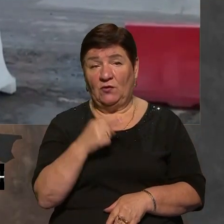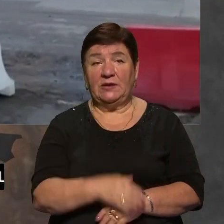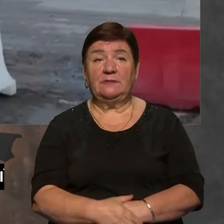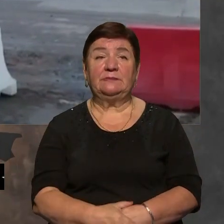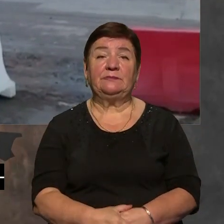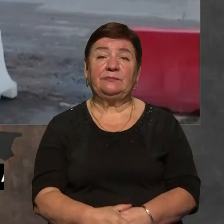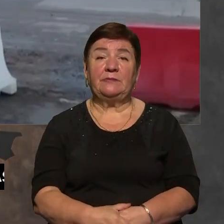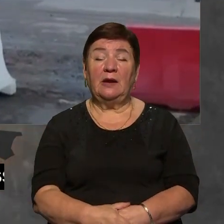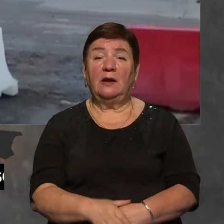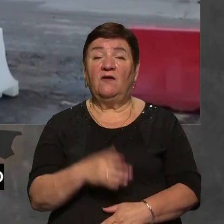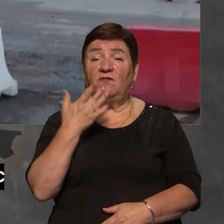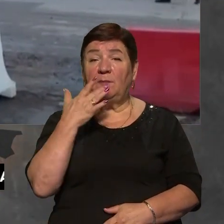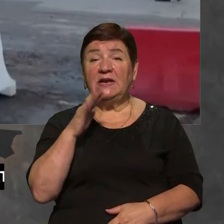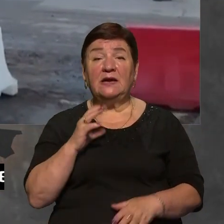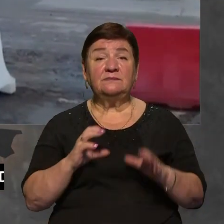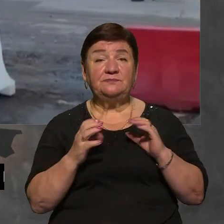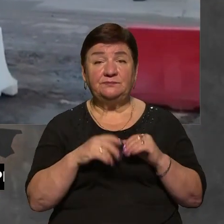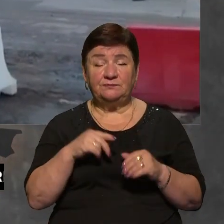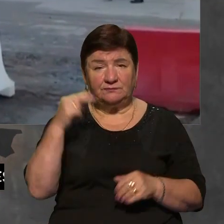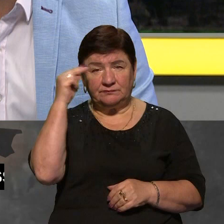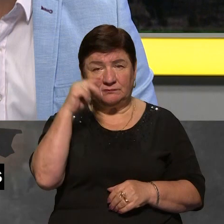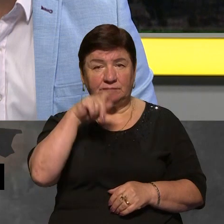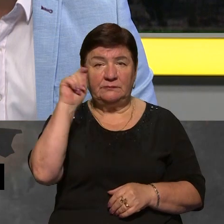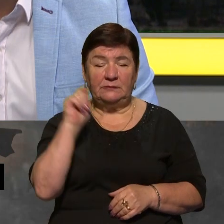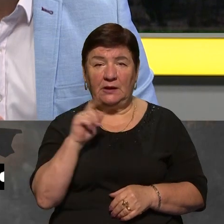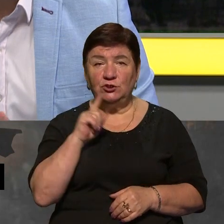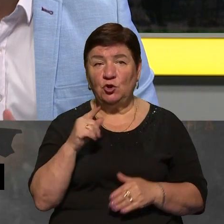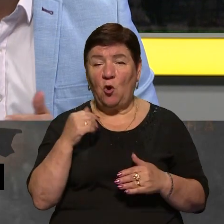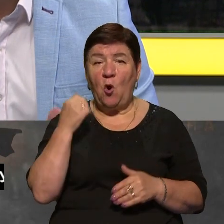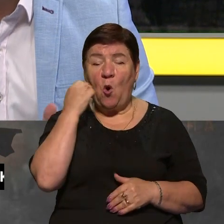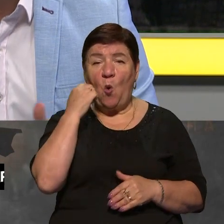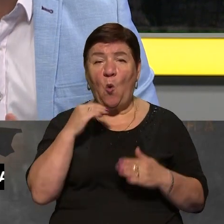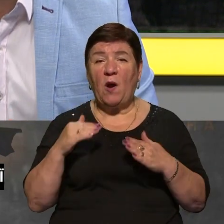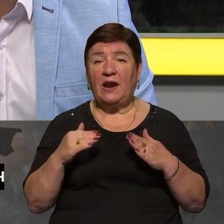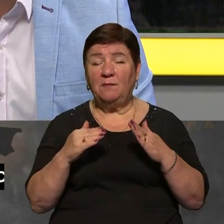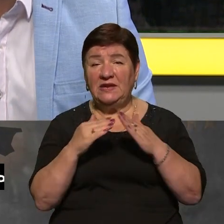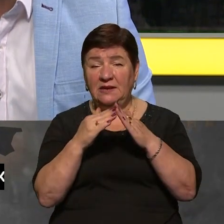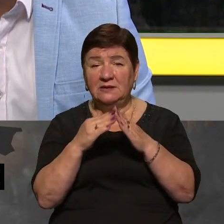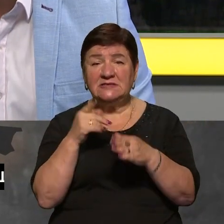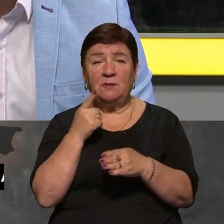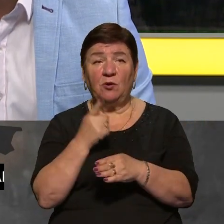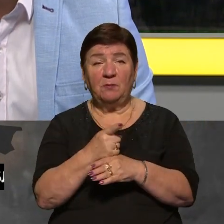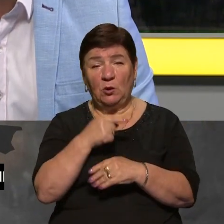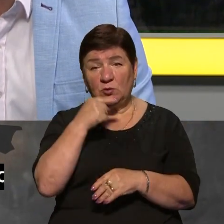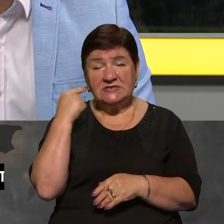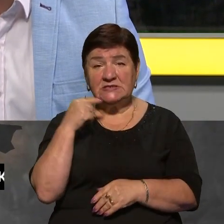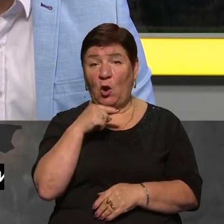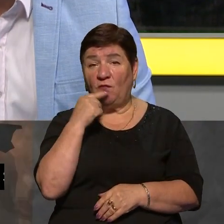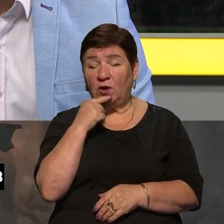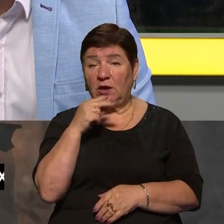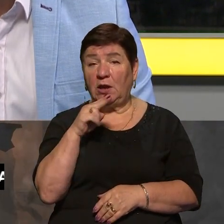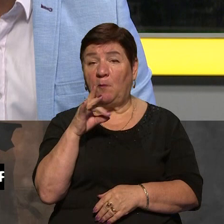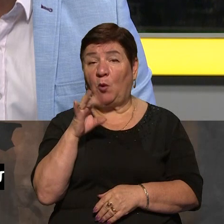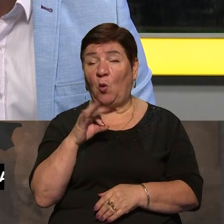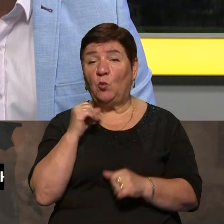В Американському інституті вивчення війни зазначили, що у Кремлі, ймовірно, заборонили російським військовим блогерам говорити про удар